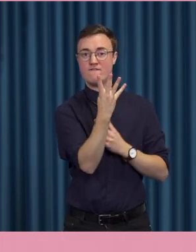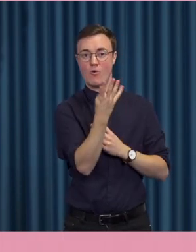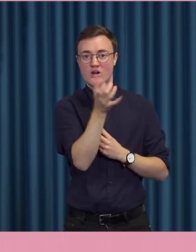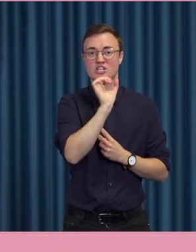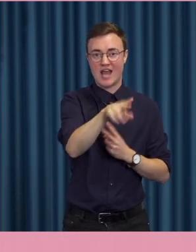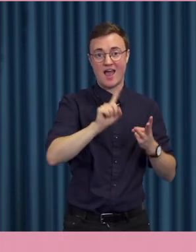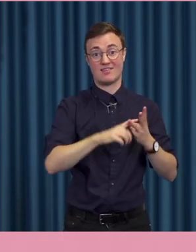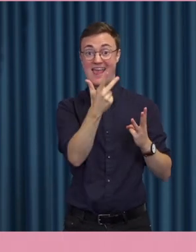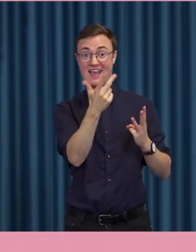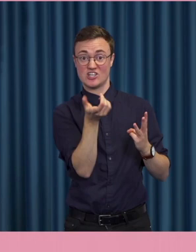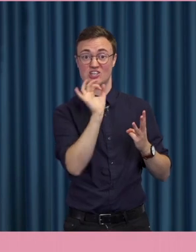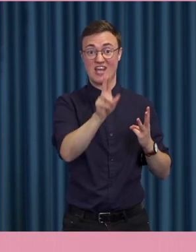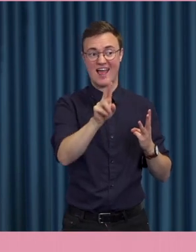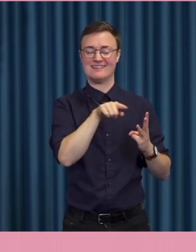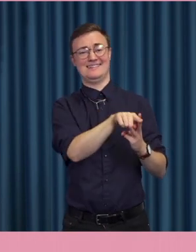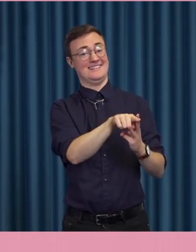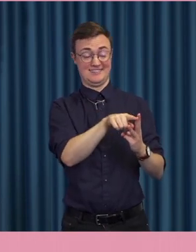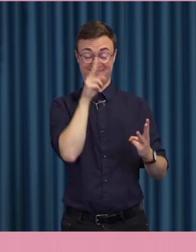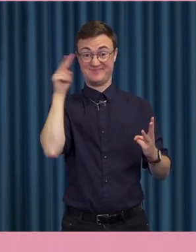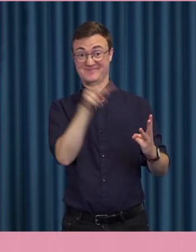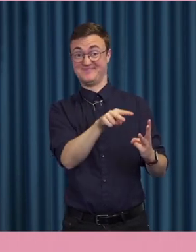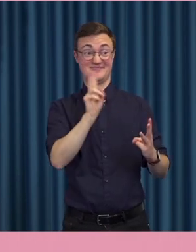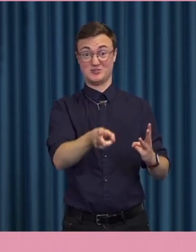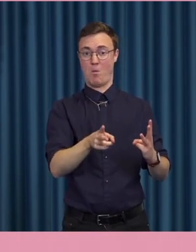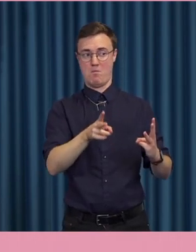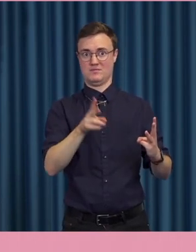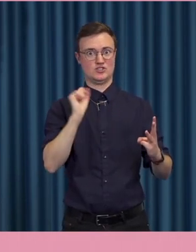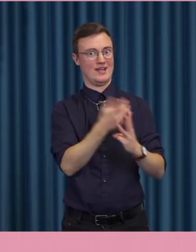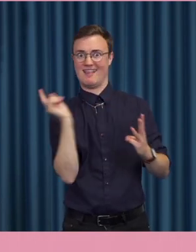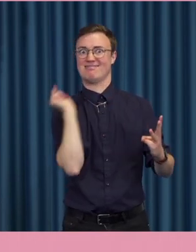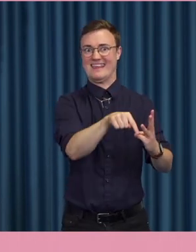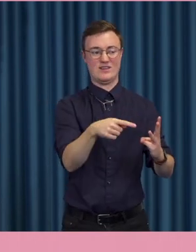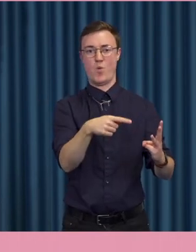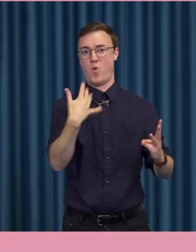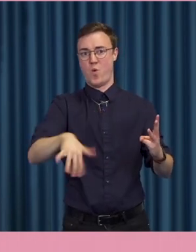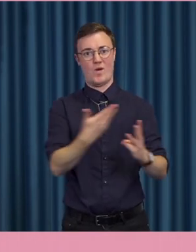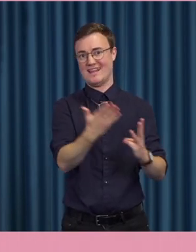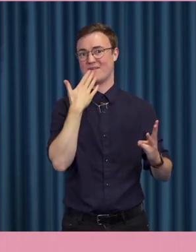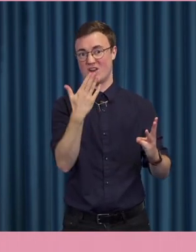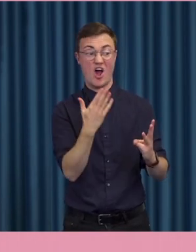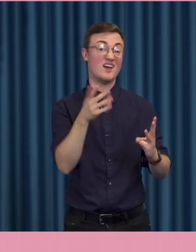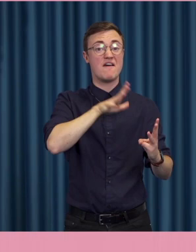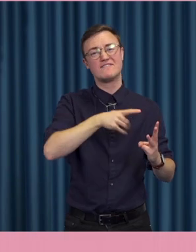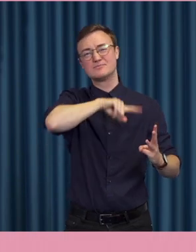betraktas i offentligheten snarast som virtuella no-go-zoner efter att förknippas med terrorism och massskjutningar.